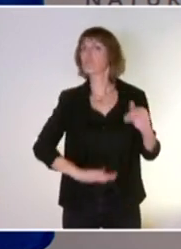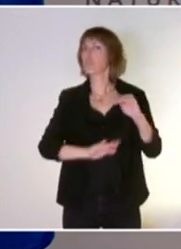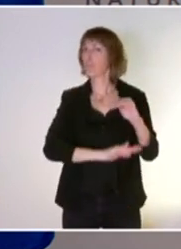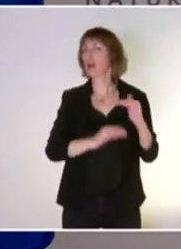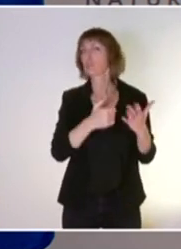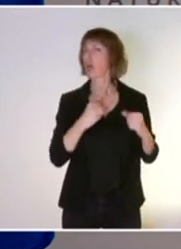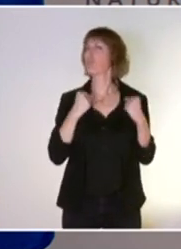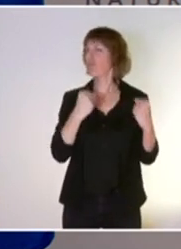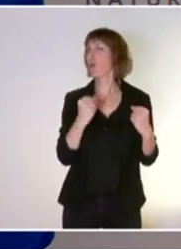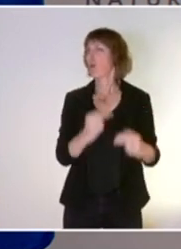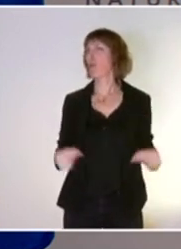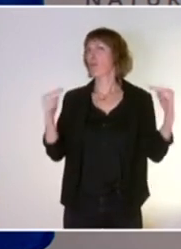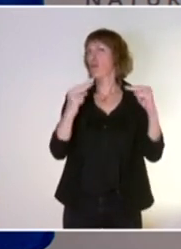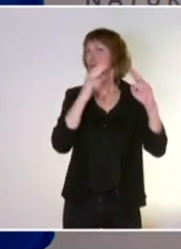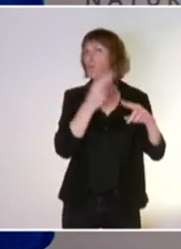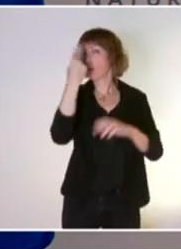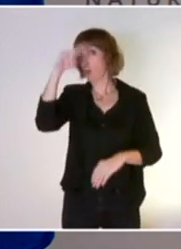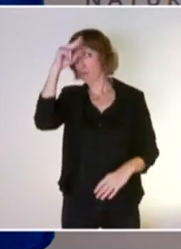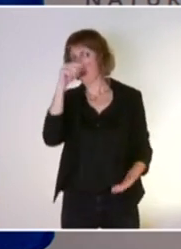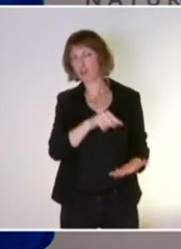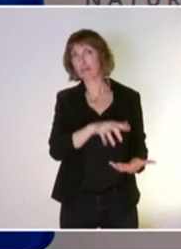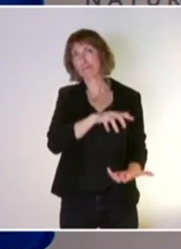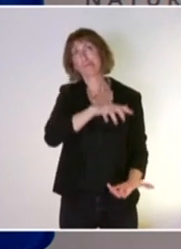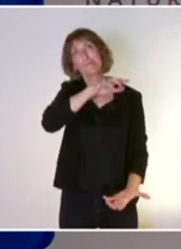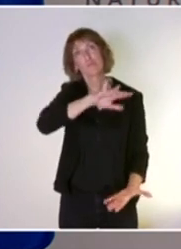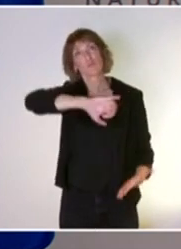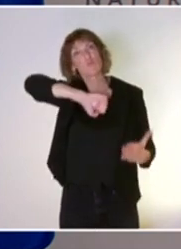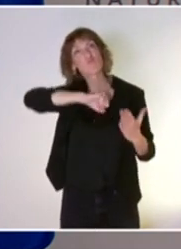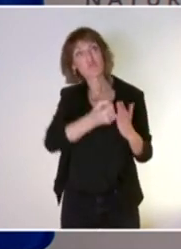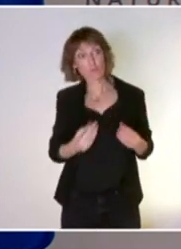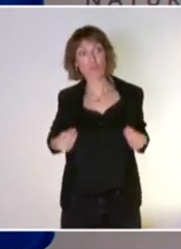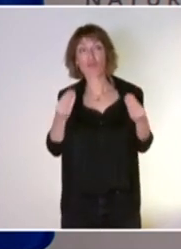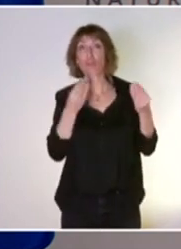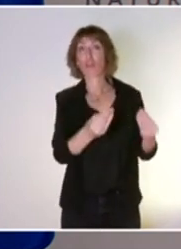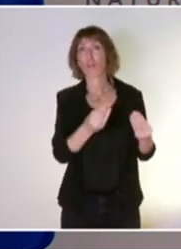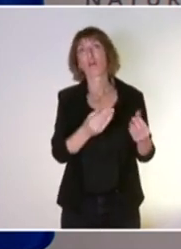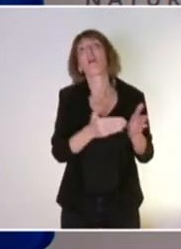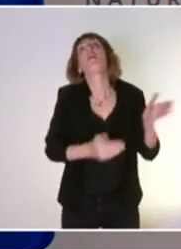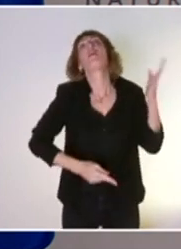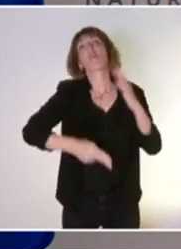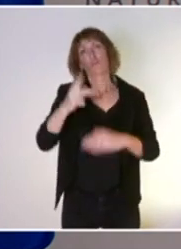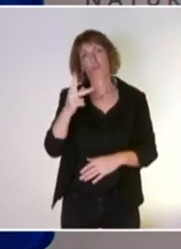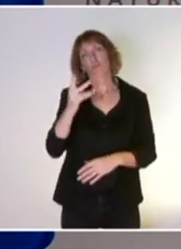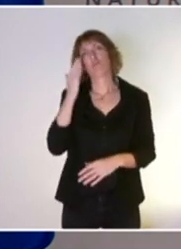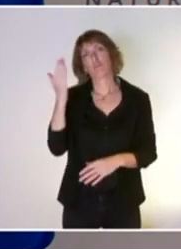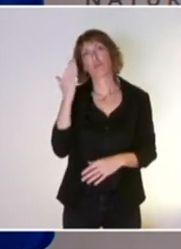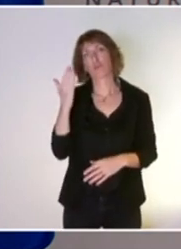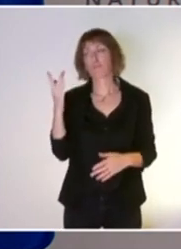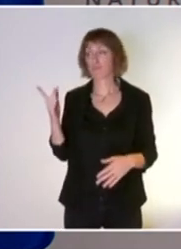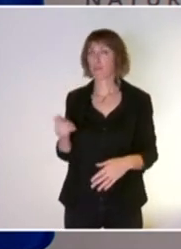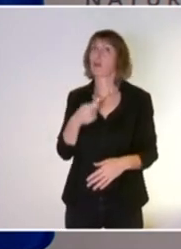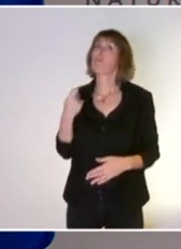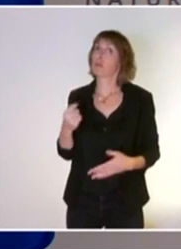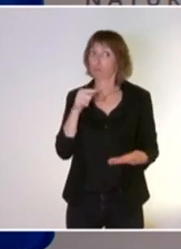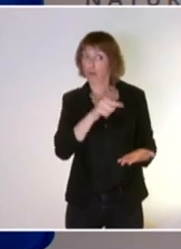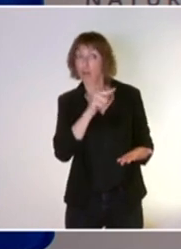fort au niveau européen, mais qui nécessite d'être renforcé. Vraisemblablement, nous ne devons évidemment surtout pas